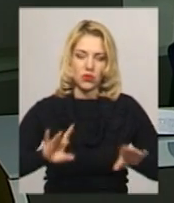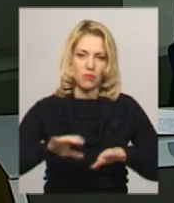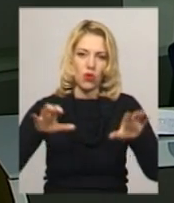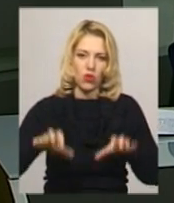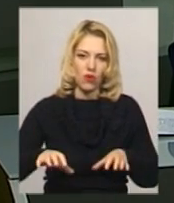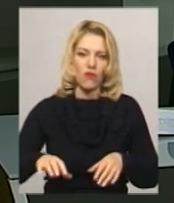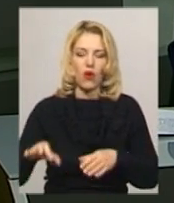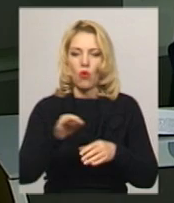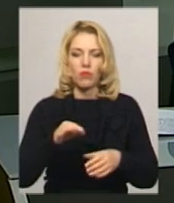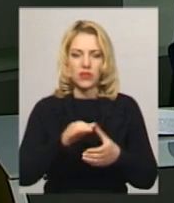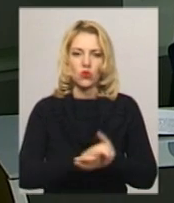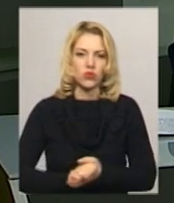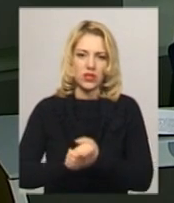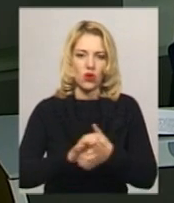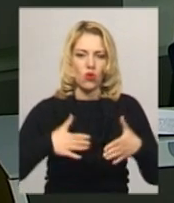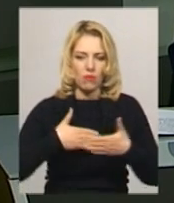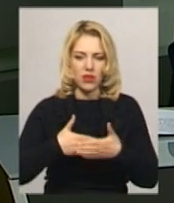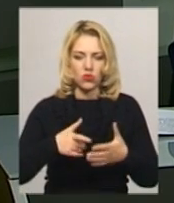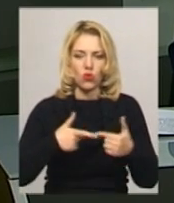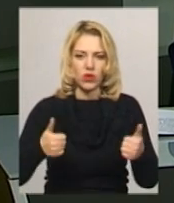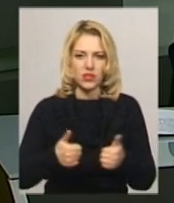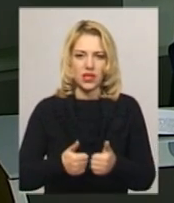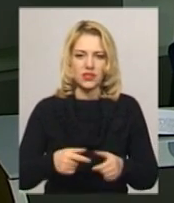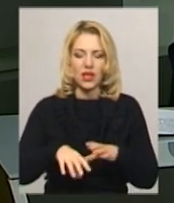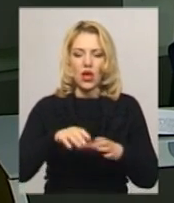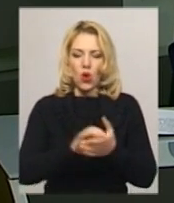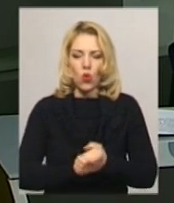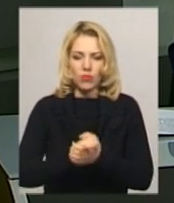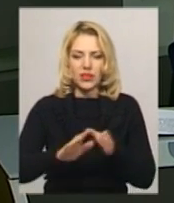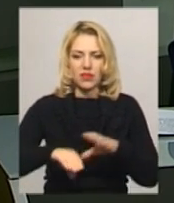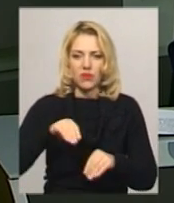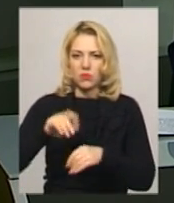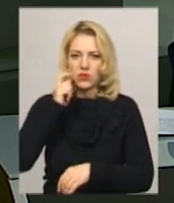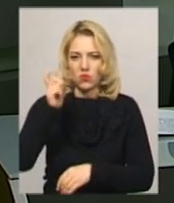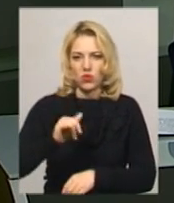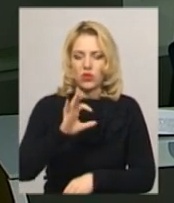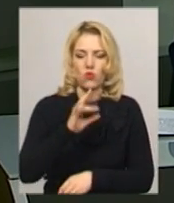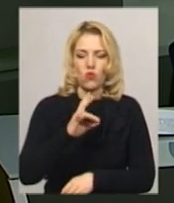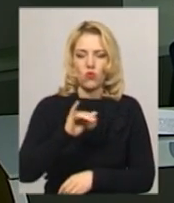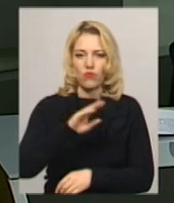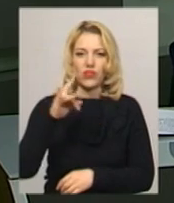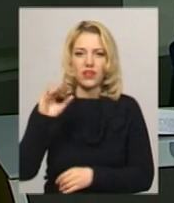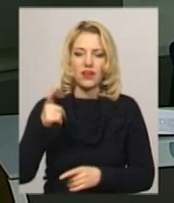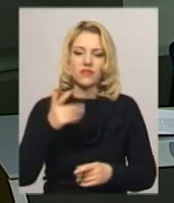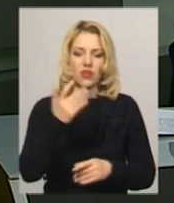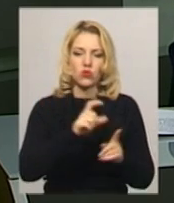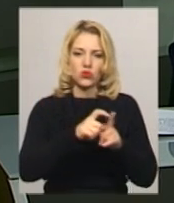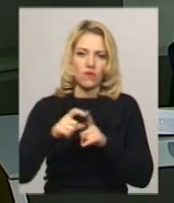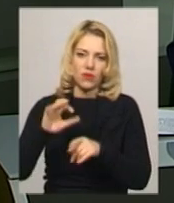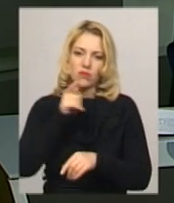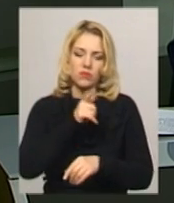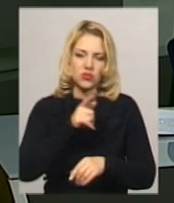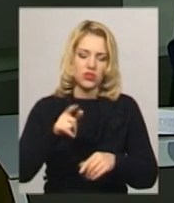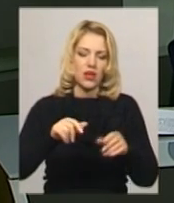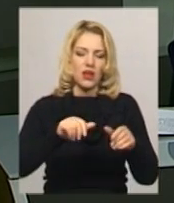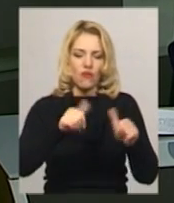обласного осередку громадської організації «Комітет виборців України» Юрій Ануфрієв. За його словами, проблем під час формування комітетів не